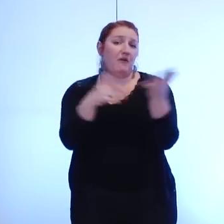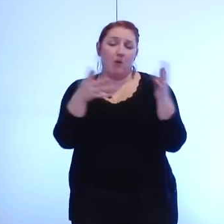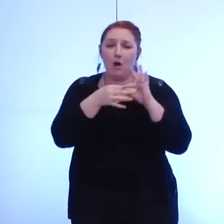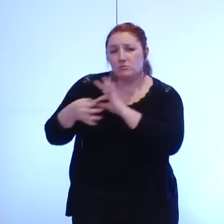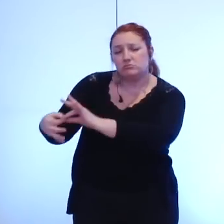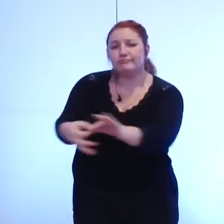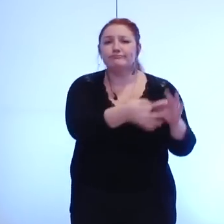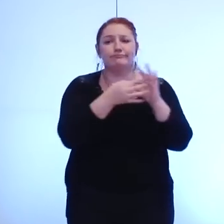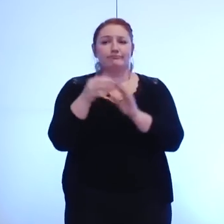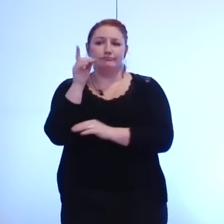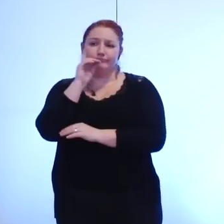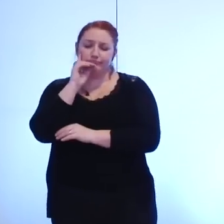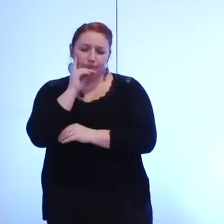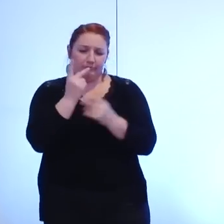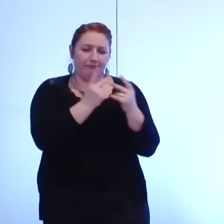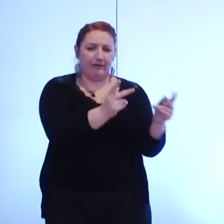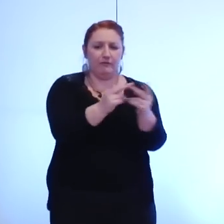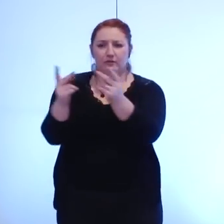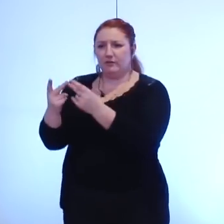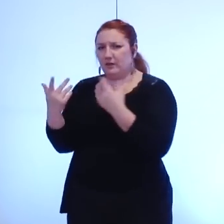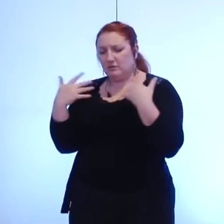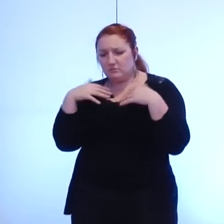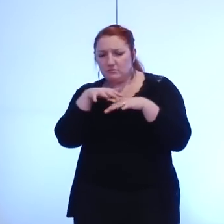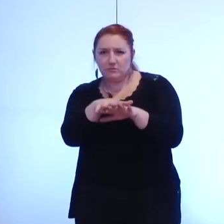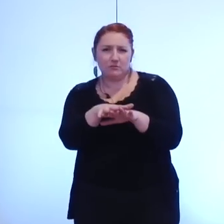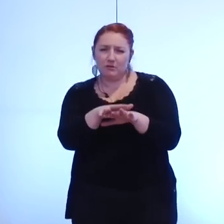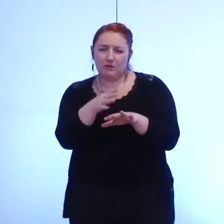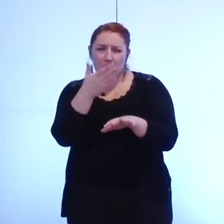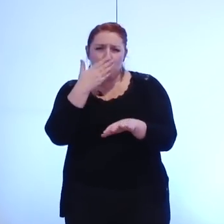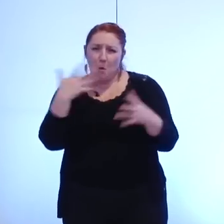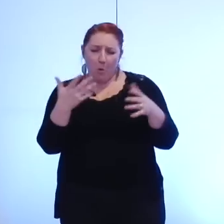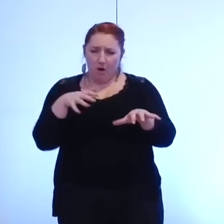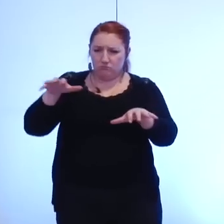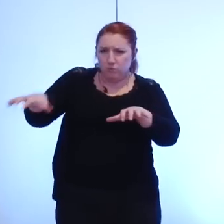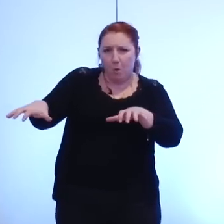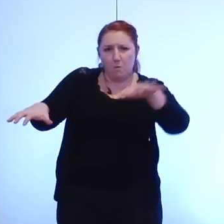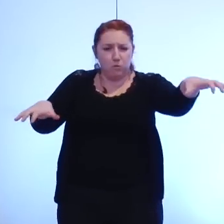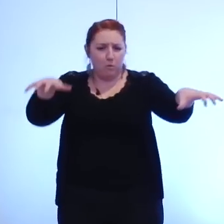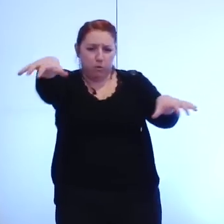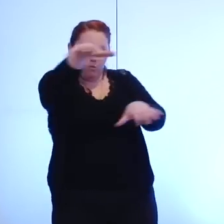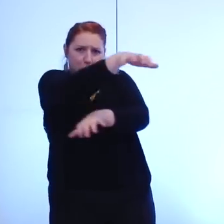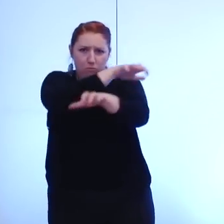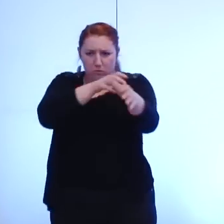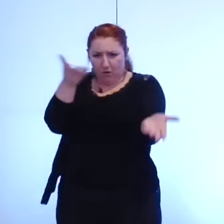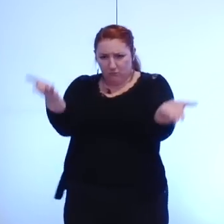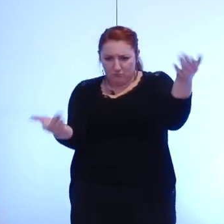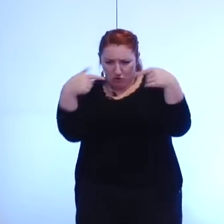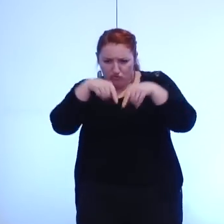mégalopole à la conurbation nous préférons l'aménagement équilibré multipolaire et équitable du territoire